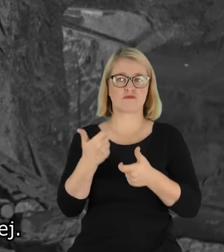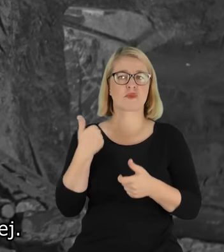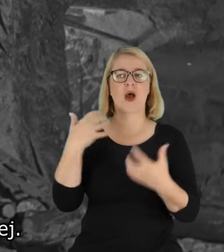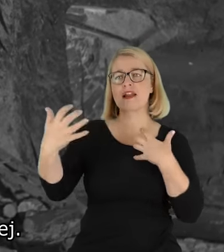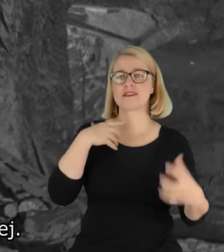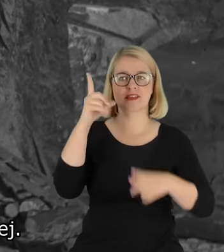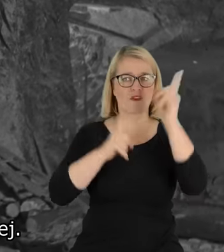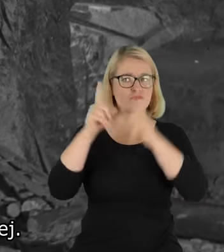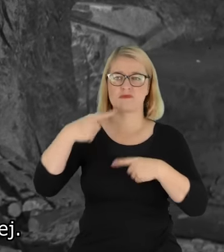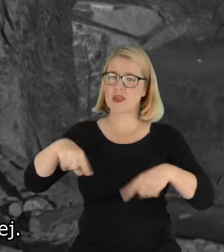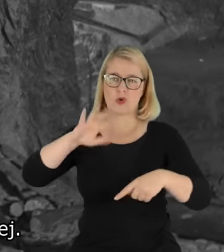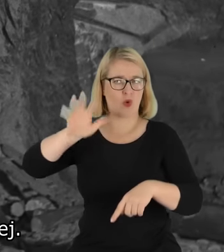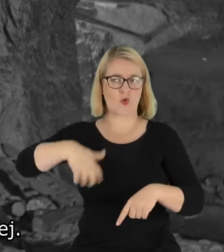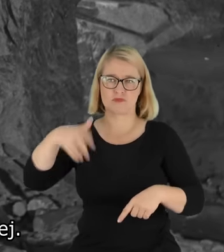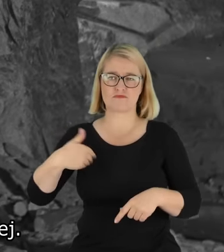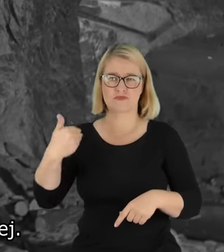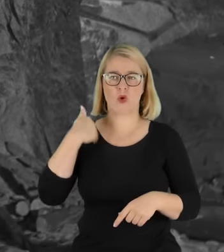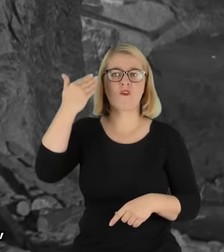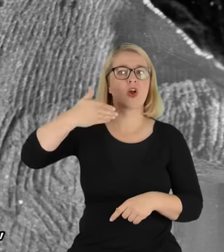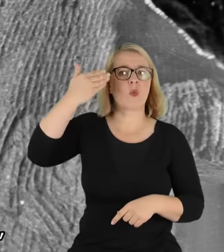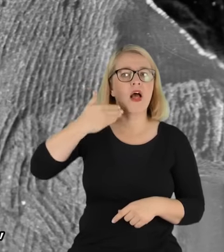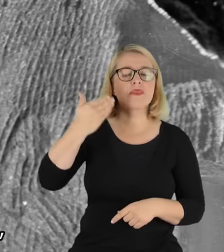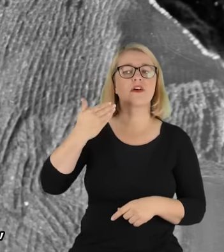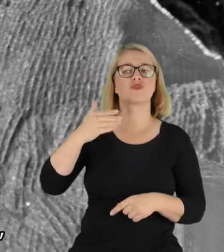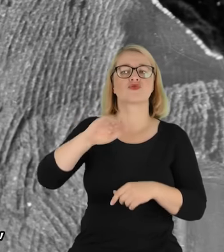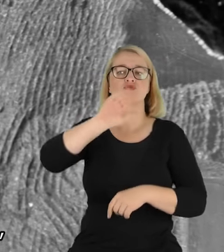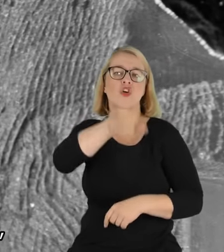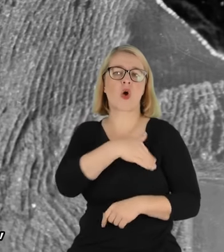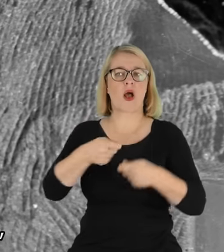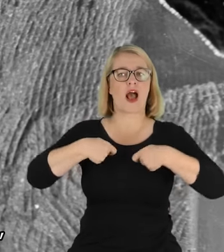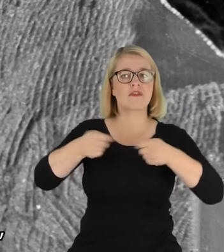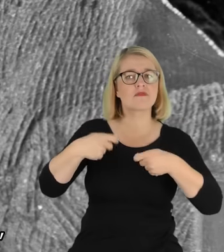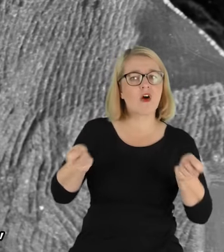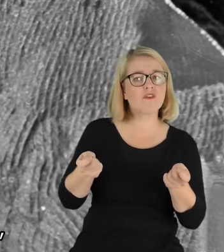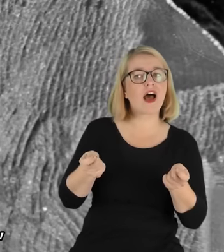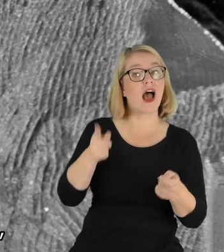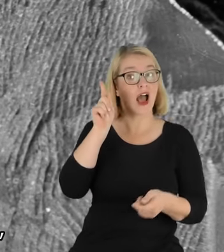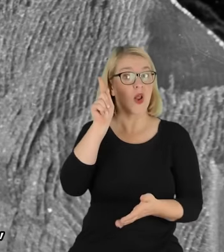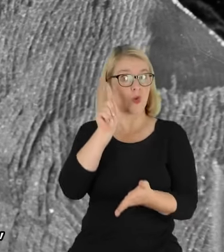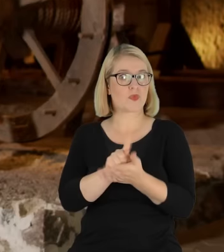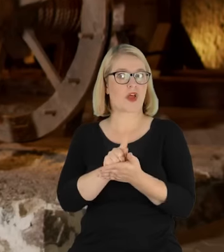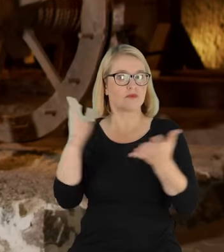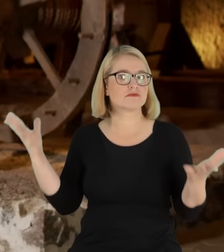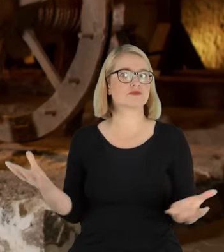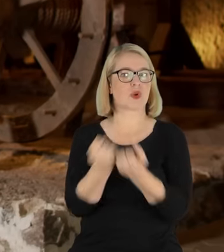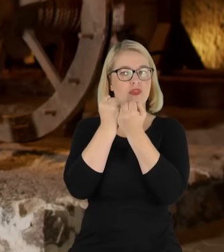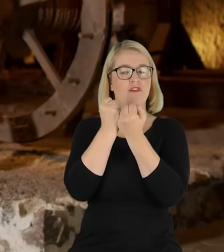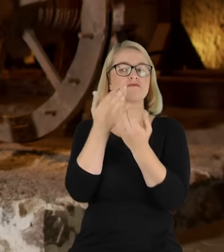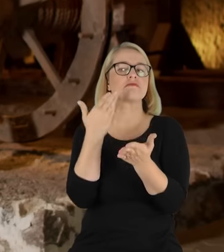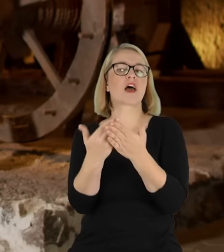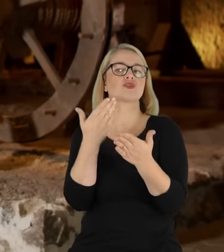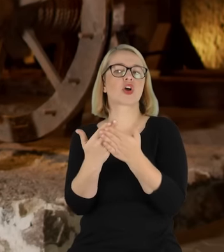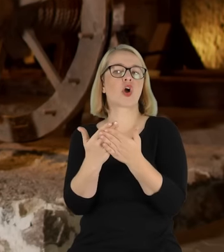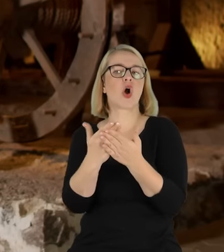górnikiem, był wykładowcą w szkole handlowej, ale potrafił to uratować, te zabytki wszystkie dzięki temu, że w